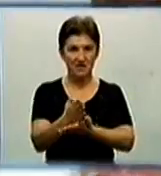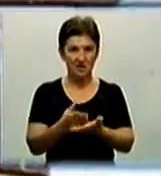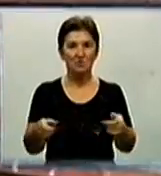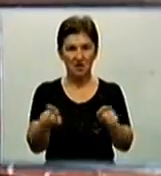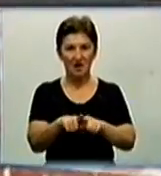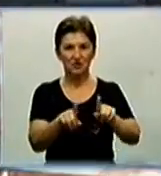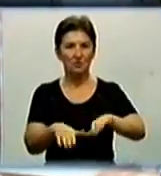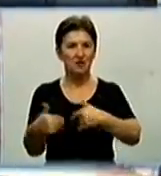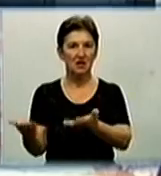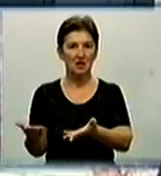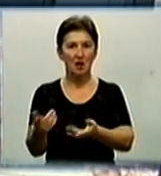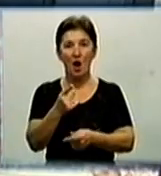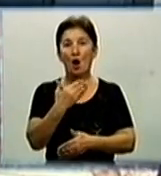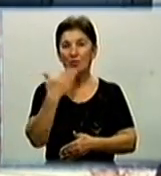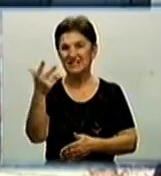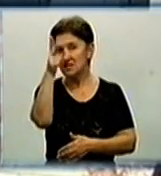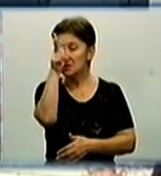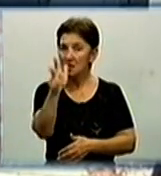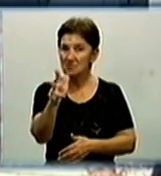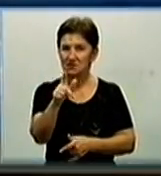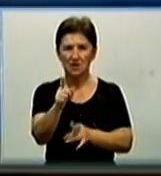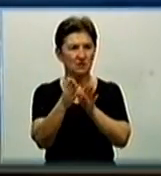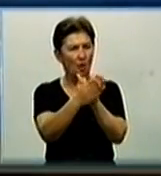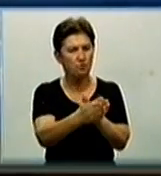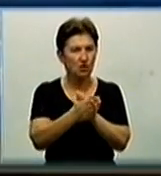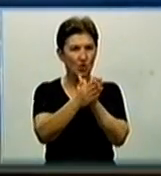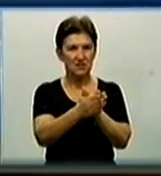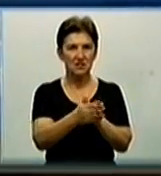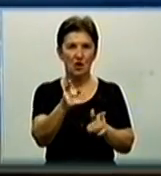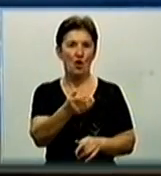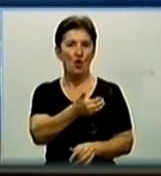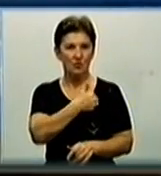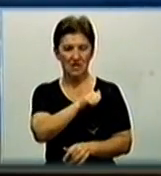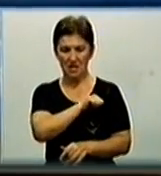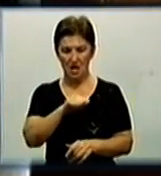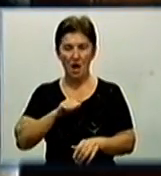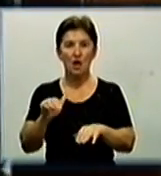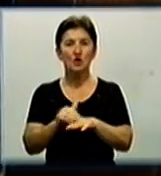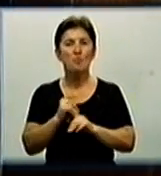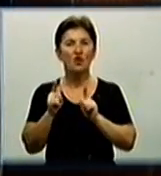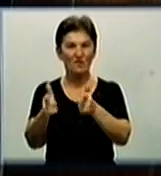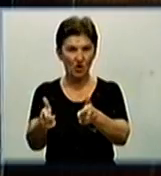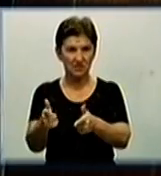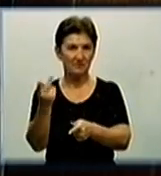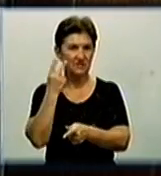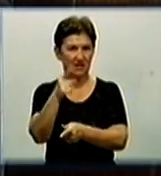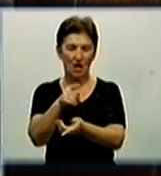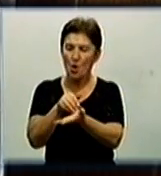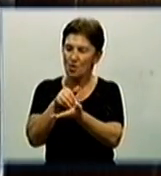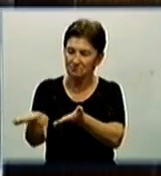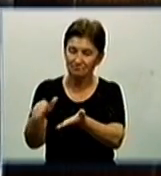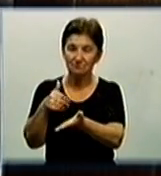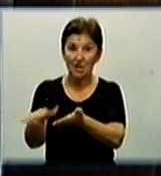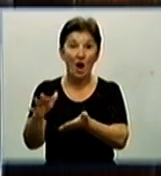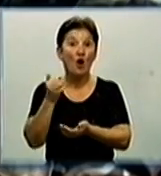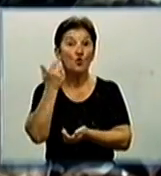Останні три місяці, каже чоловік, він буквально просився у військомат. Хотів стати добровольцем, однак постійно отримував відмову. Коли ж вік